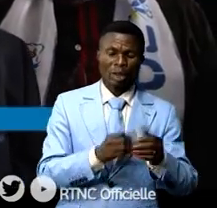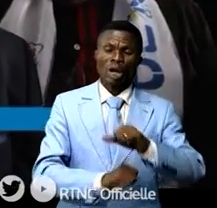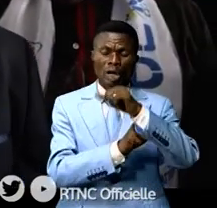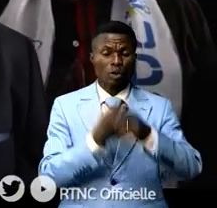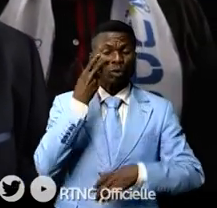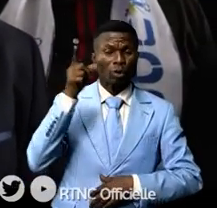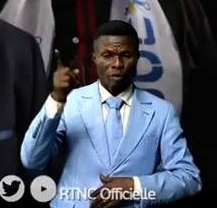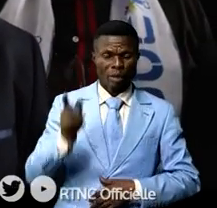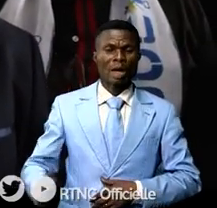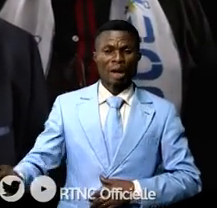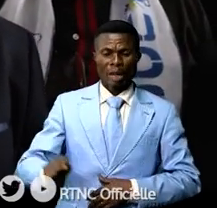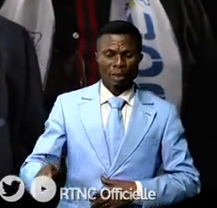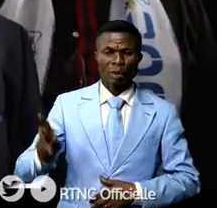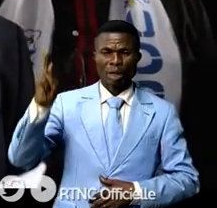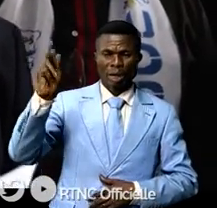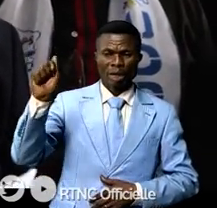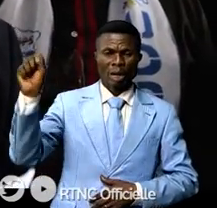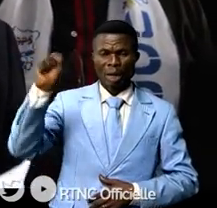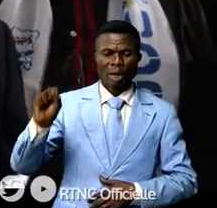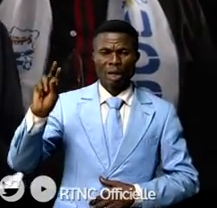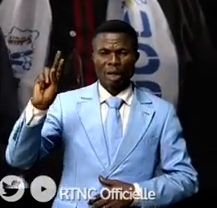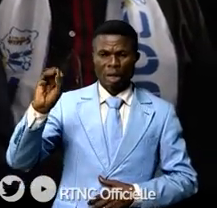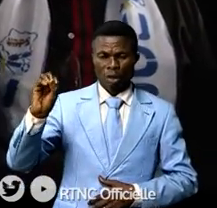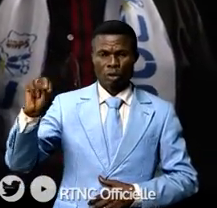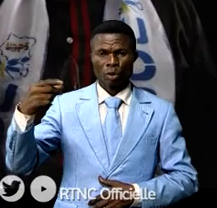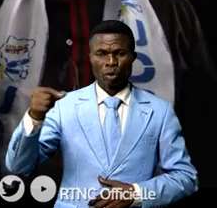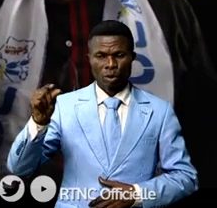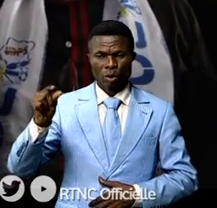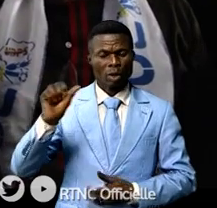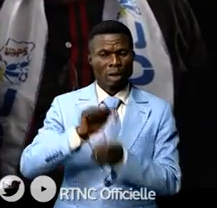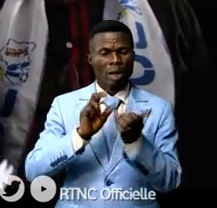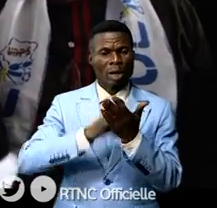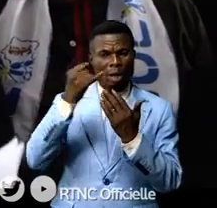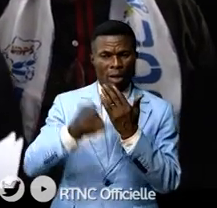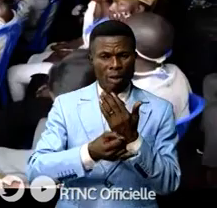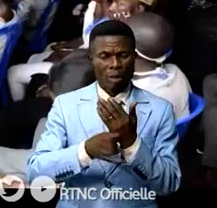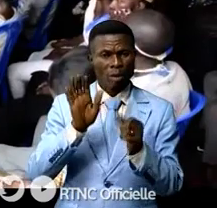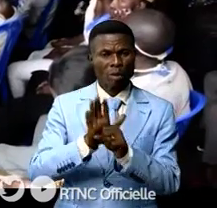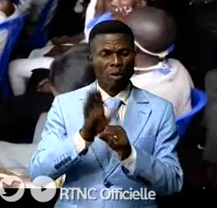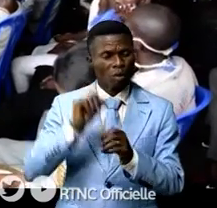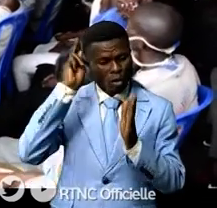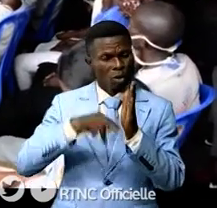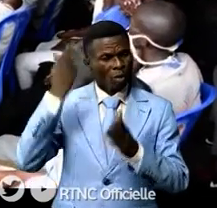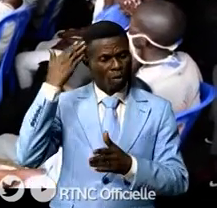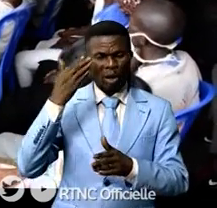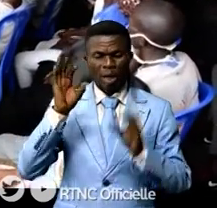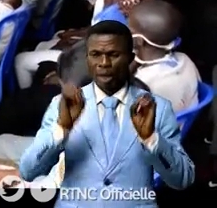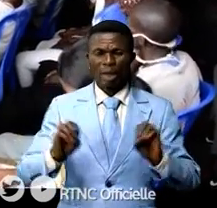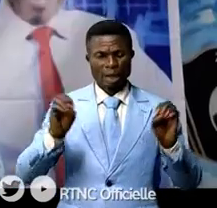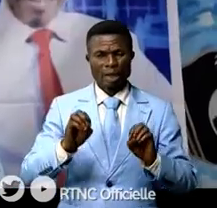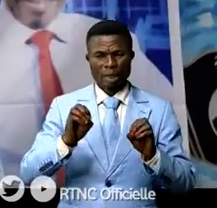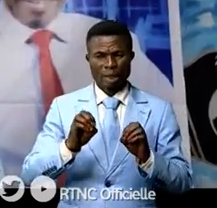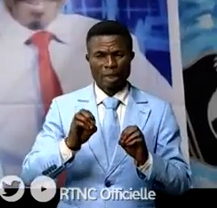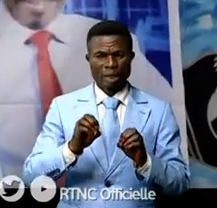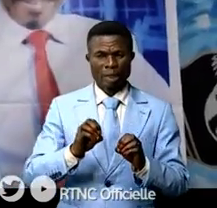territoire de Kassongolunda qui n'a pas connu le programme des différents gouvernements passés sortira